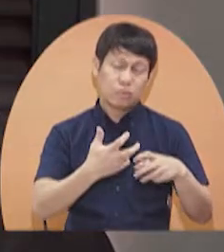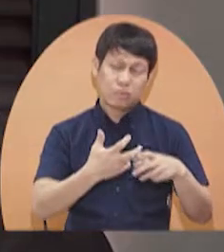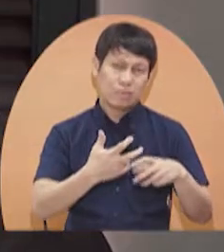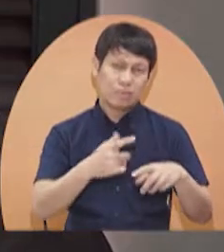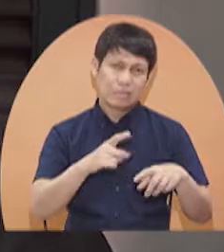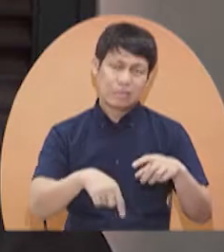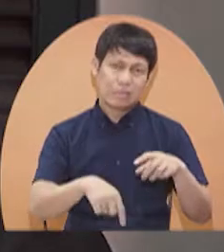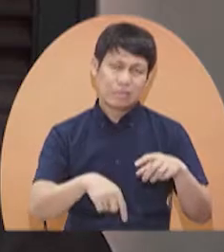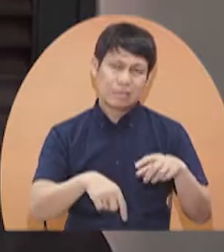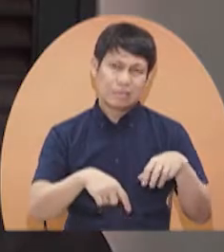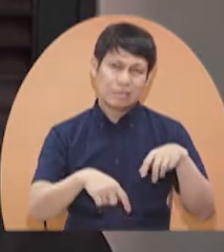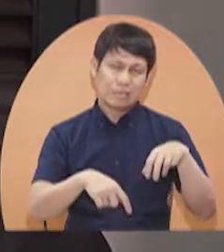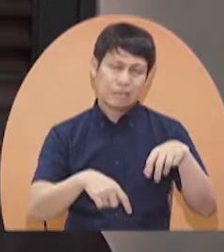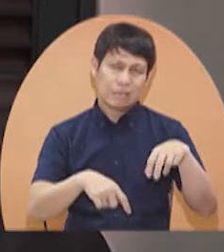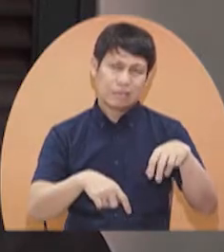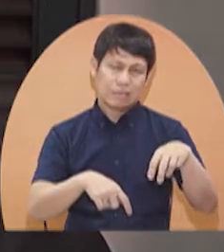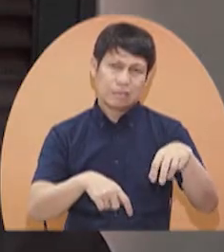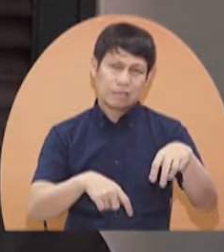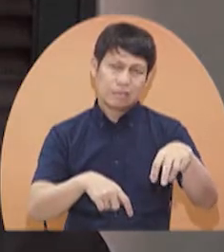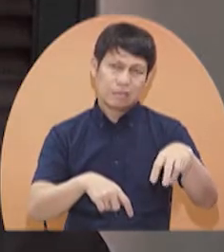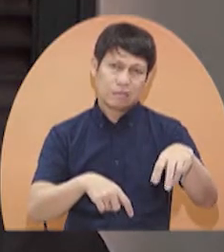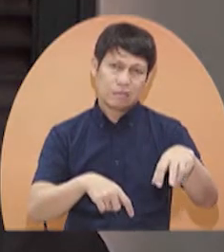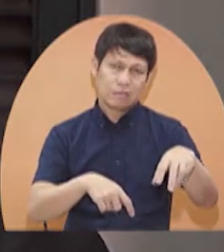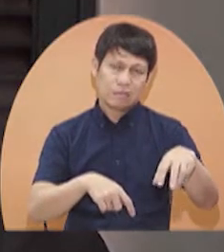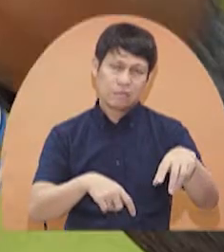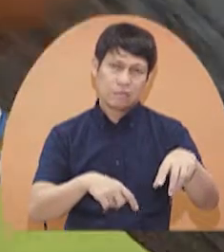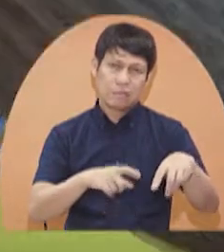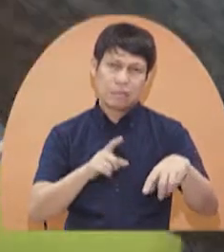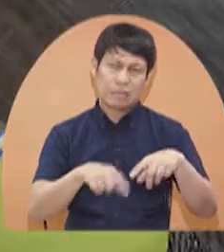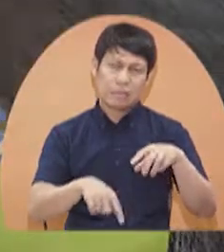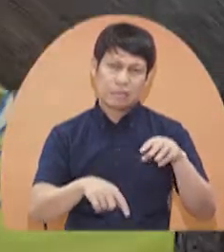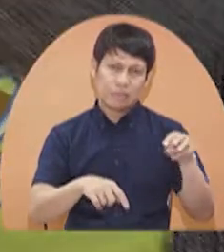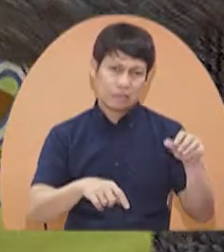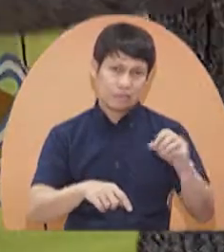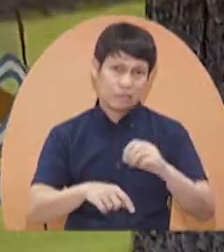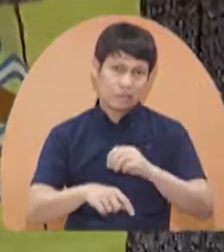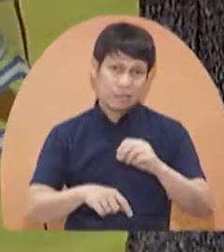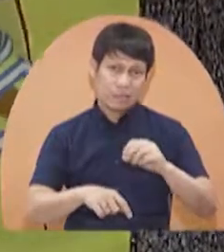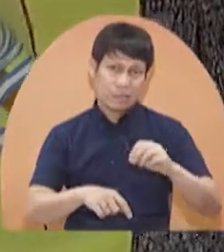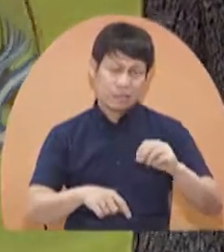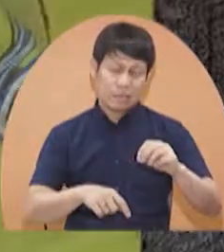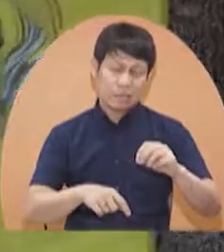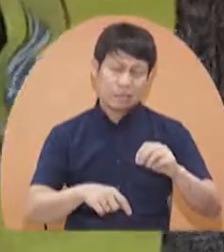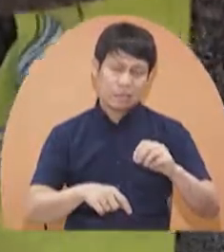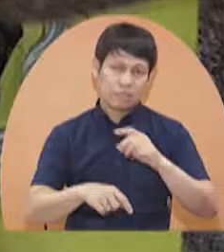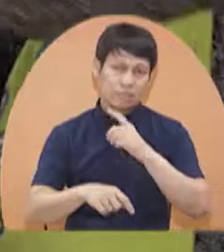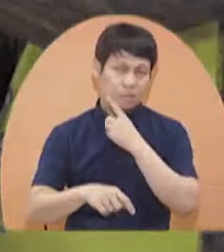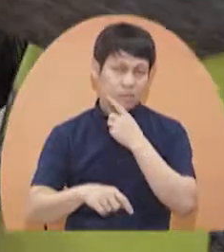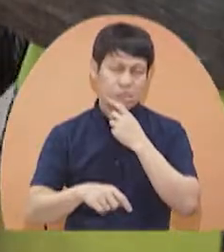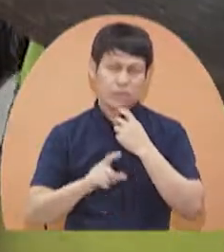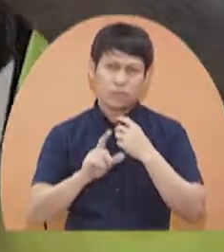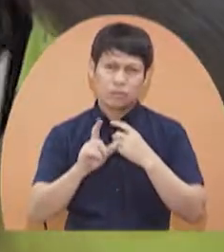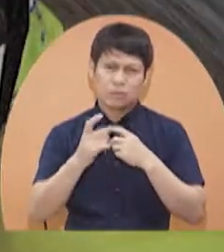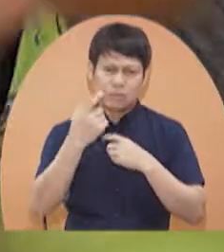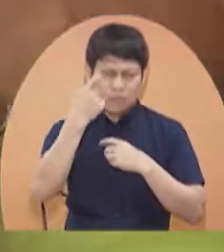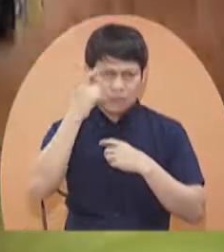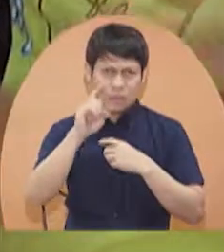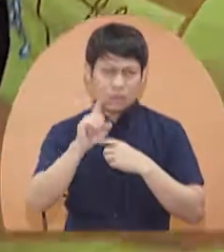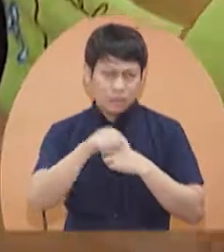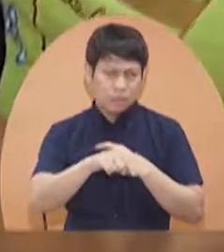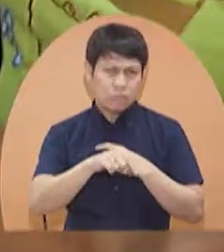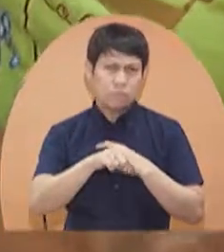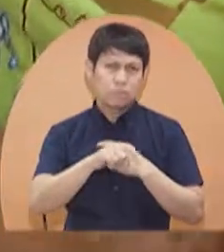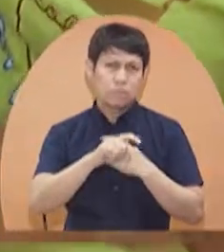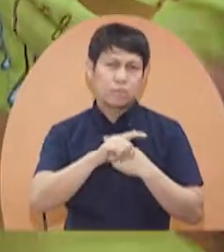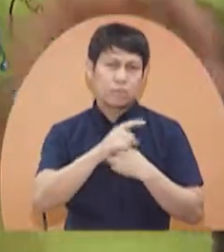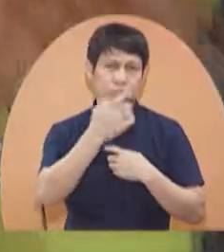mabigat na siya talagang ilakad na. Hindi ko na may ilakad ng ayos na. Tsaka hindi na ako makapagsulat ng ayos. Hindi na alam ni Rodson